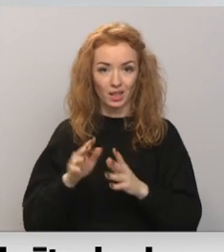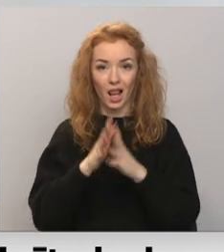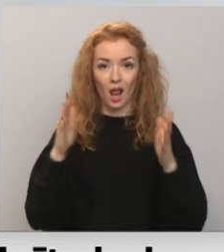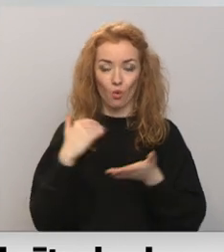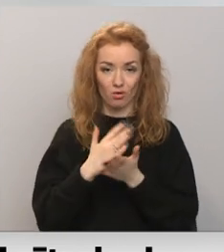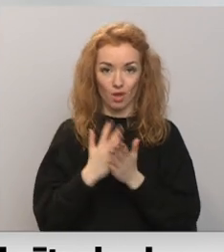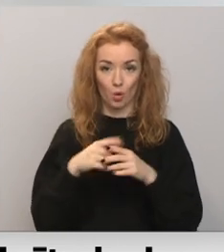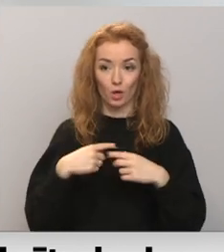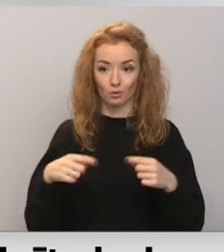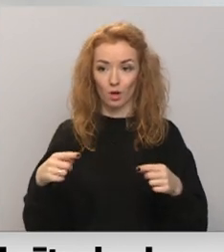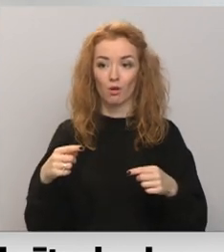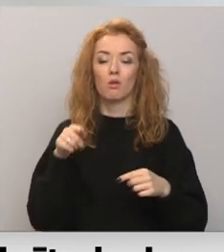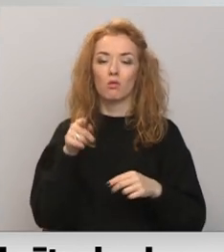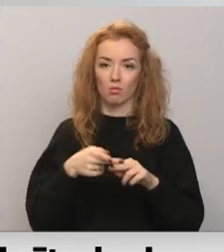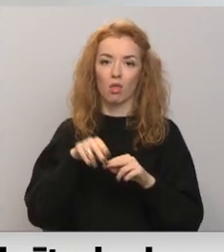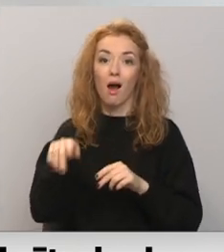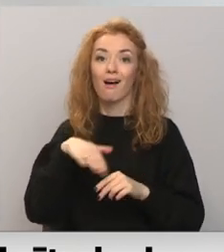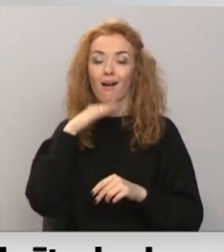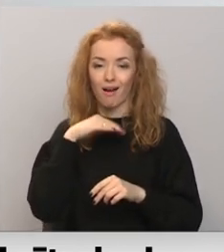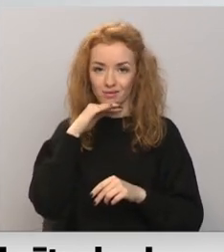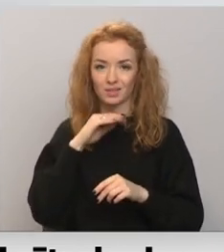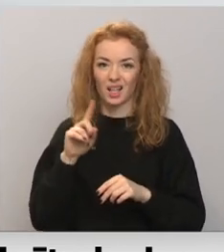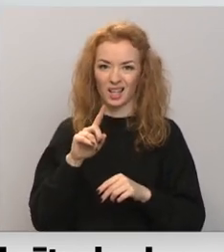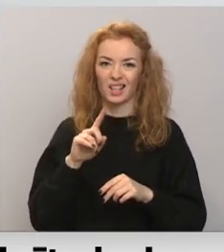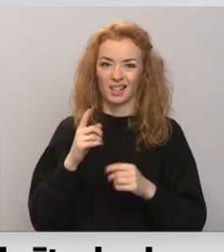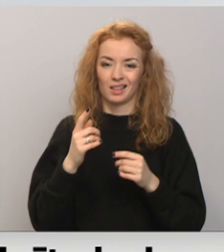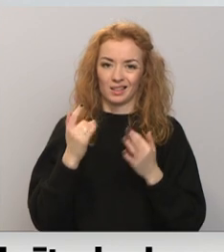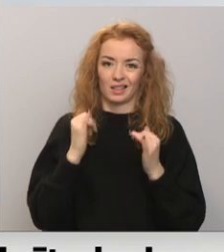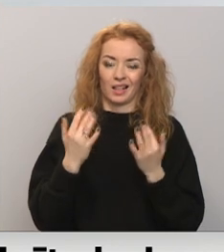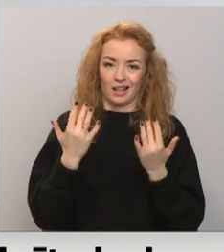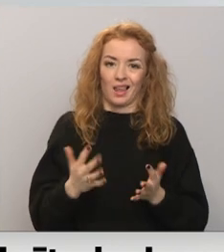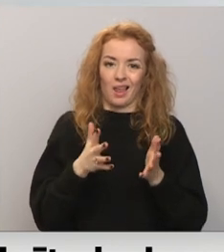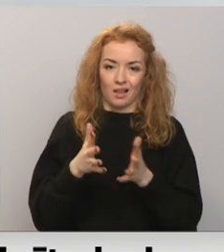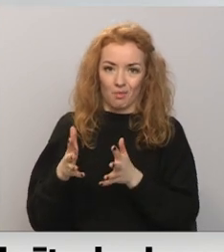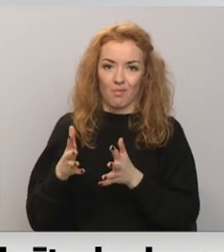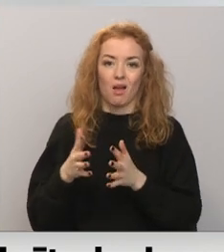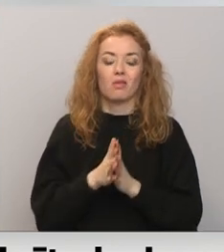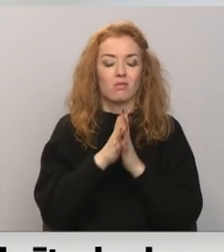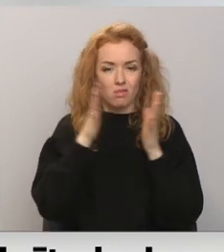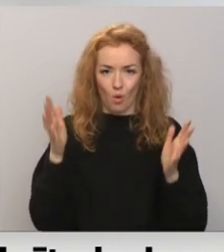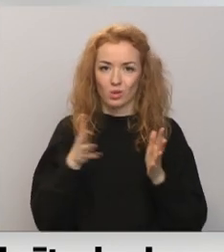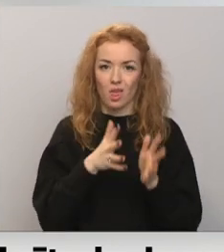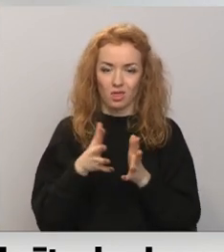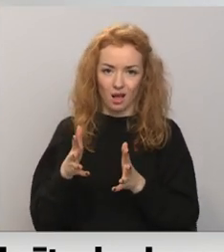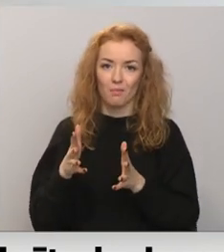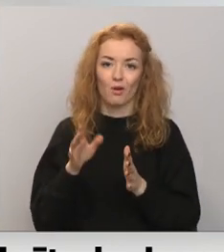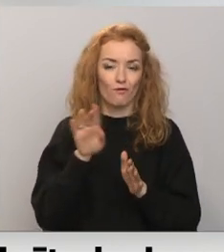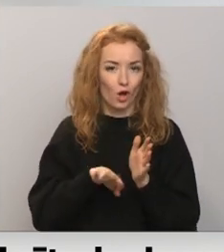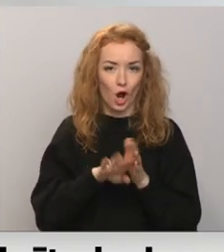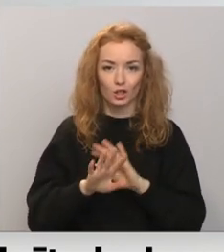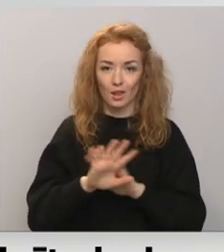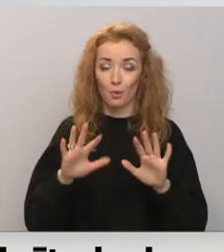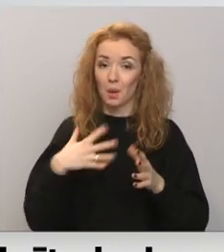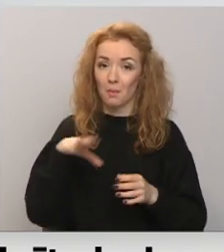aiziet, tā, protams, klasa ir ietekmēta daudz. Noteikti, nebūs vienkārši, bet darīsim